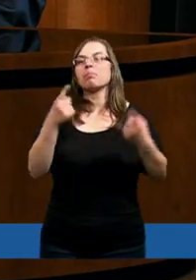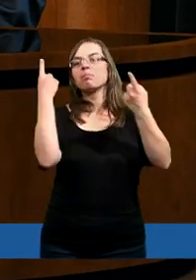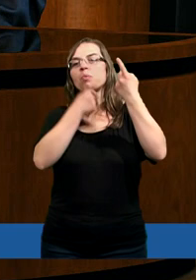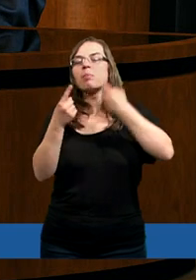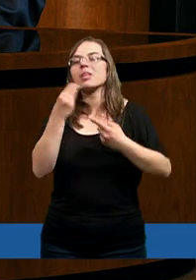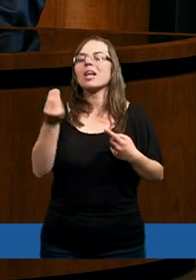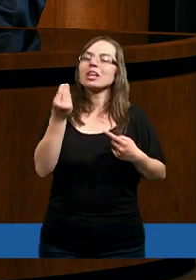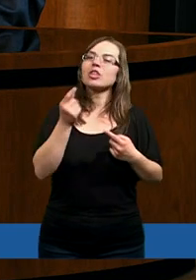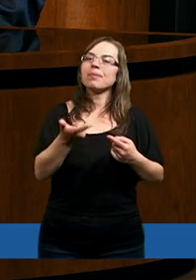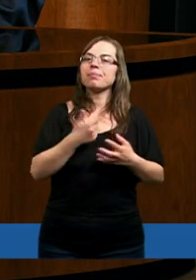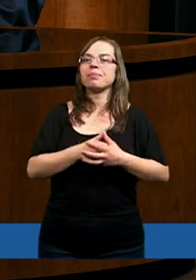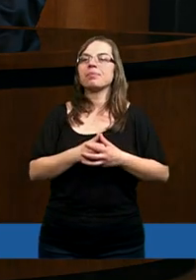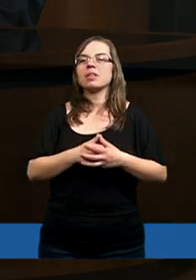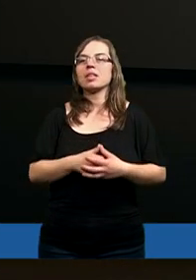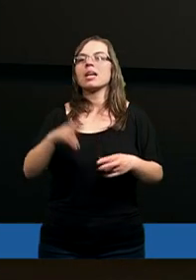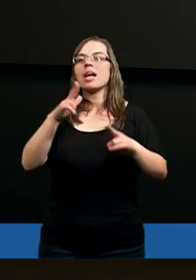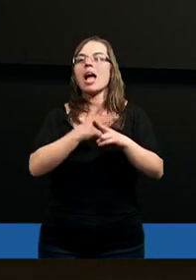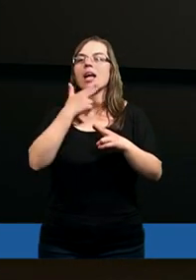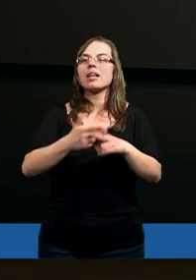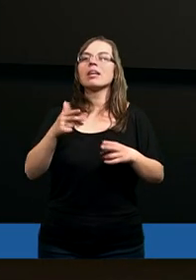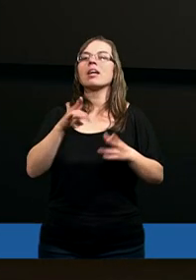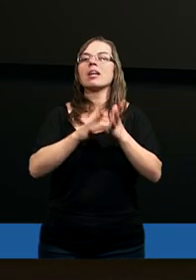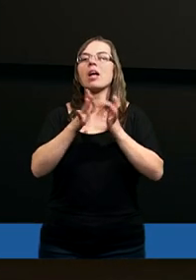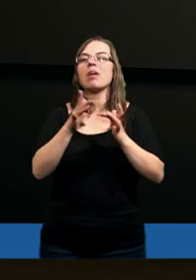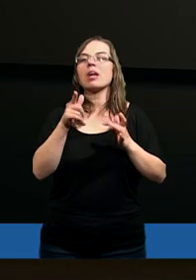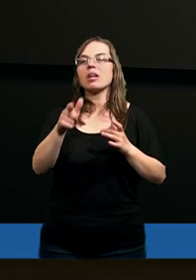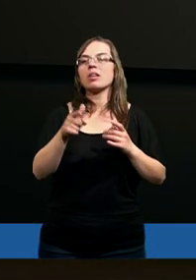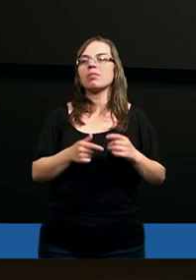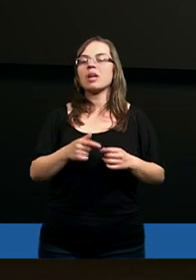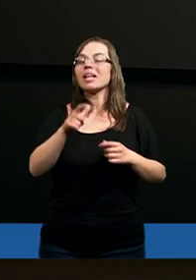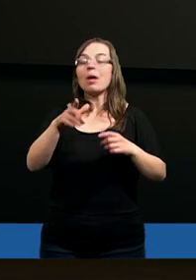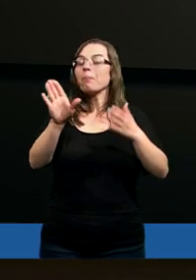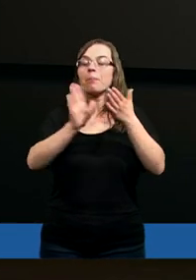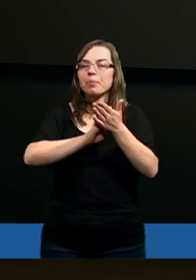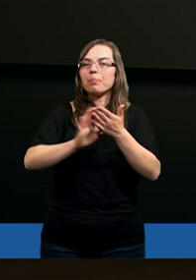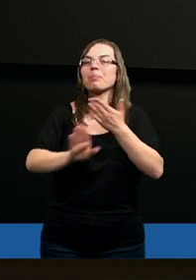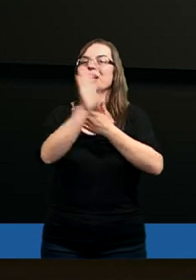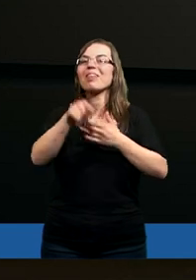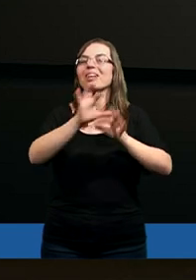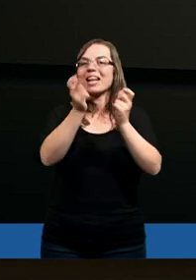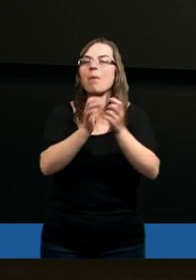Pomyślmy jeszcze jednej rzeczy. Kiedy jest tutaj przedstawiona cała ta historia,